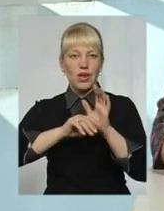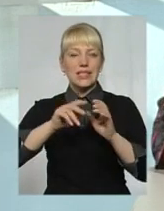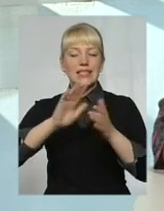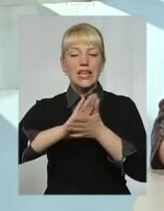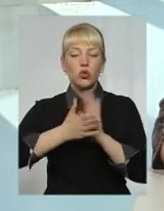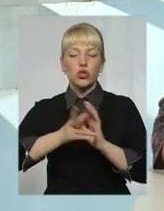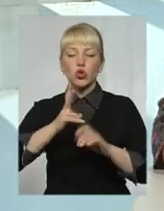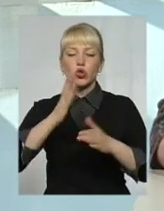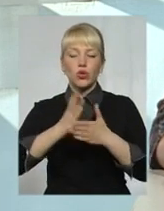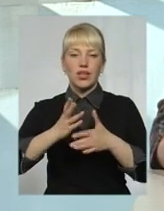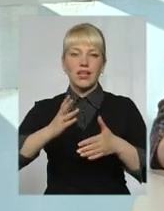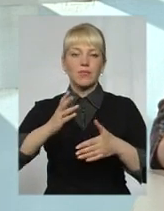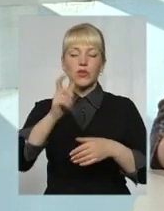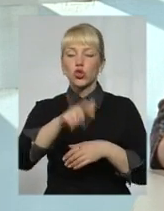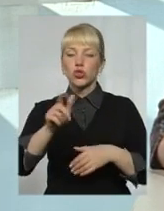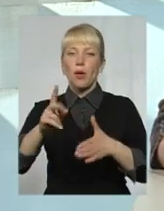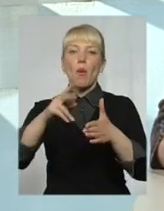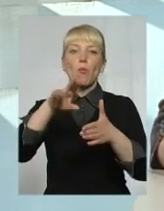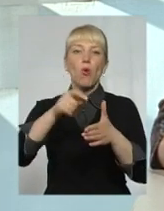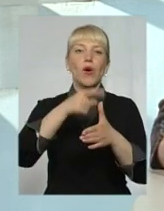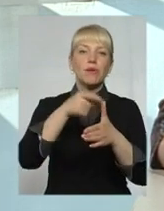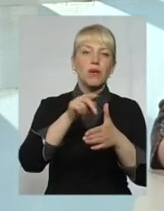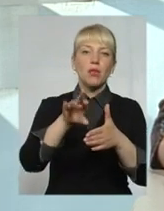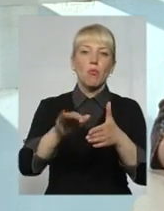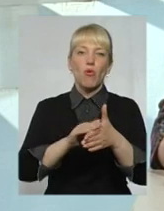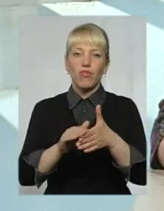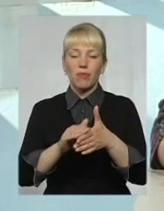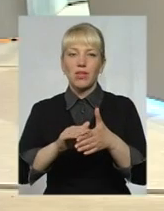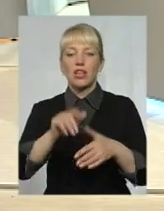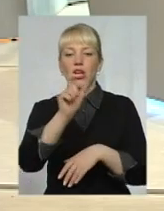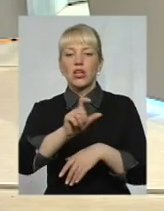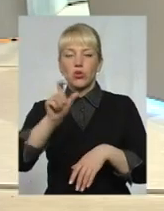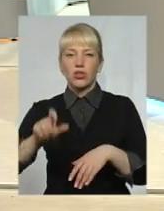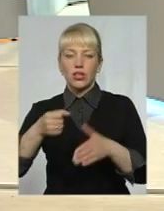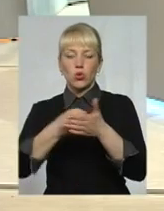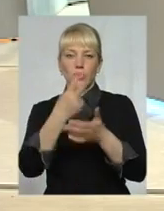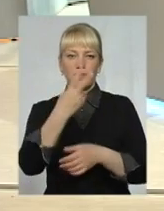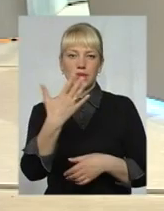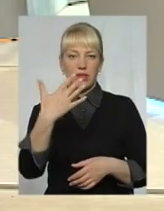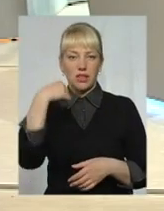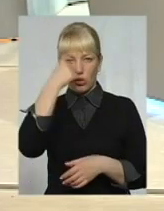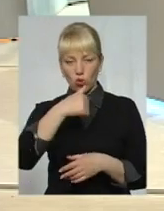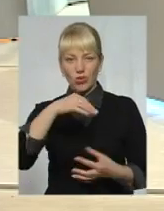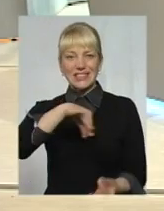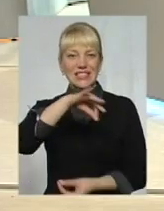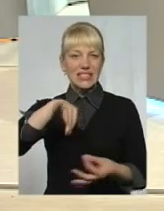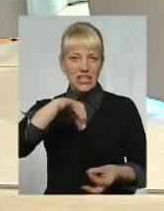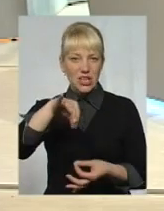поіменно, пофамільно особи, з числа дітей-серіт до 25 років і ті діти